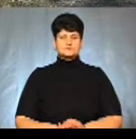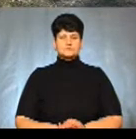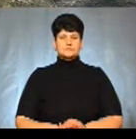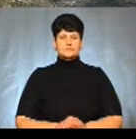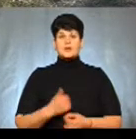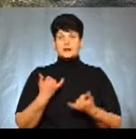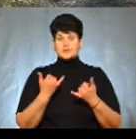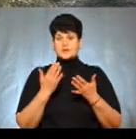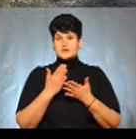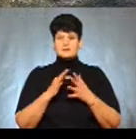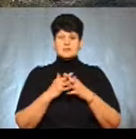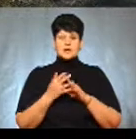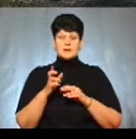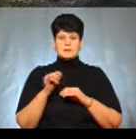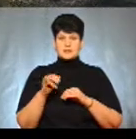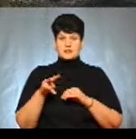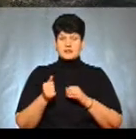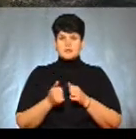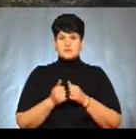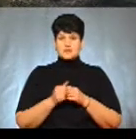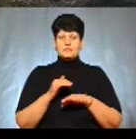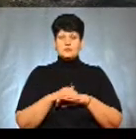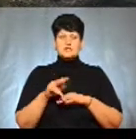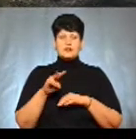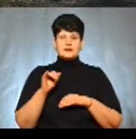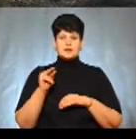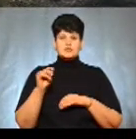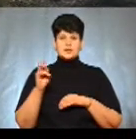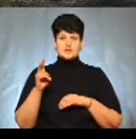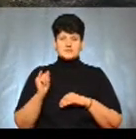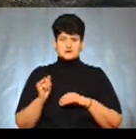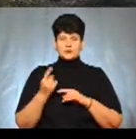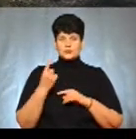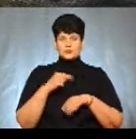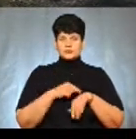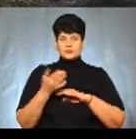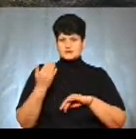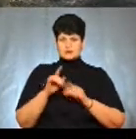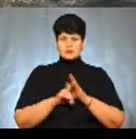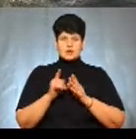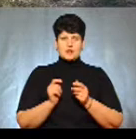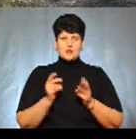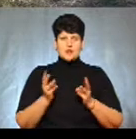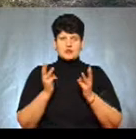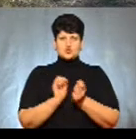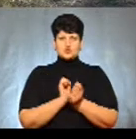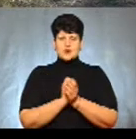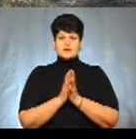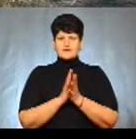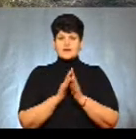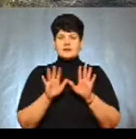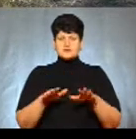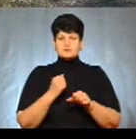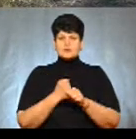Ми знаходимось у селі Біла, поблизу вулиці Личаківської. За словами очевидців, понад годину тому тут розпочала горіти суха трава. На місці подій